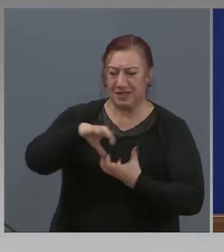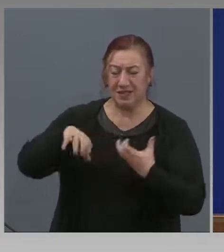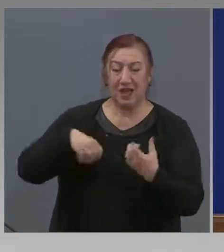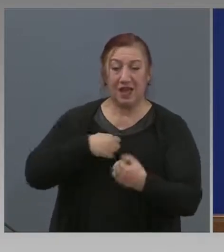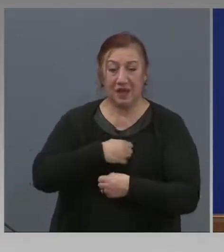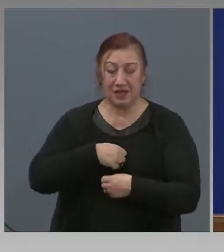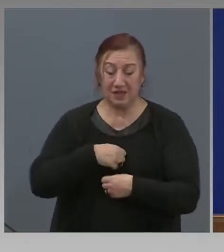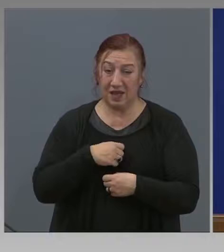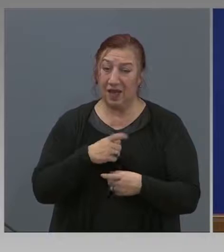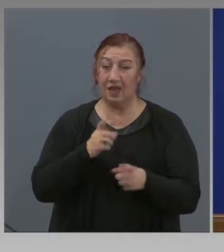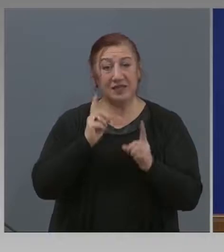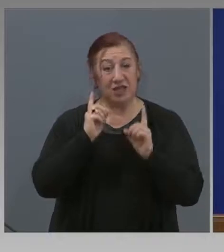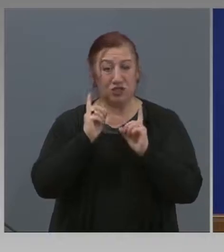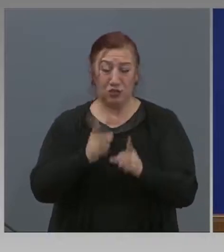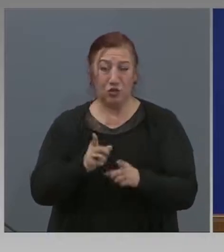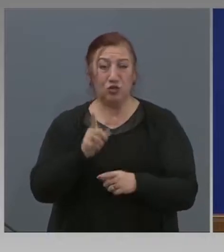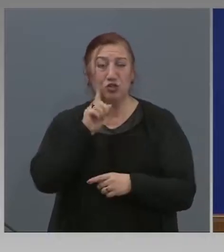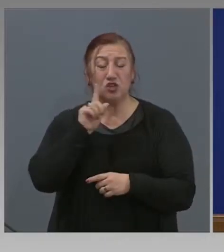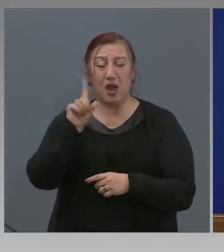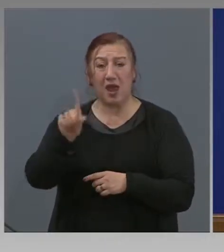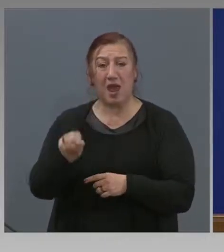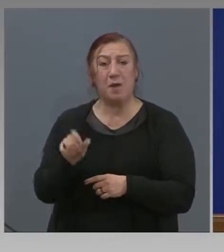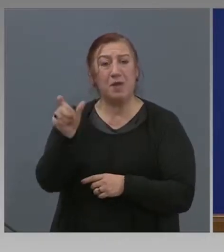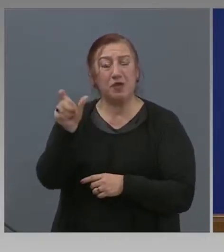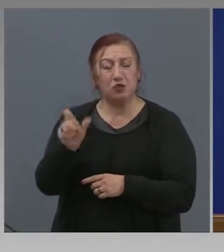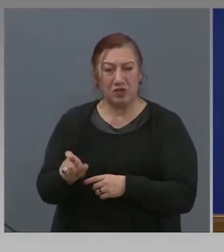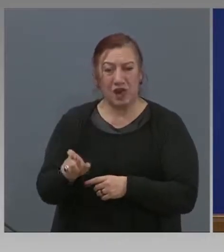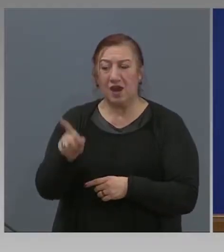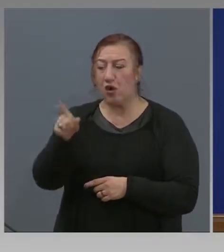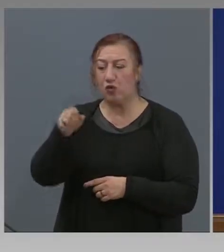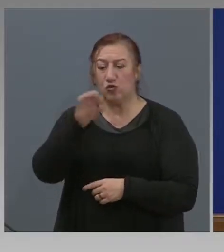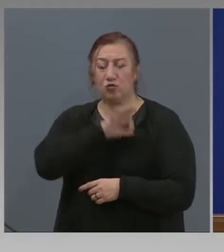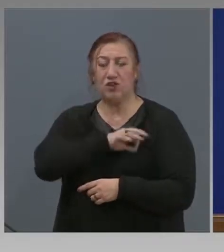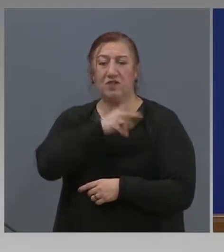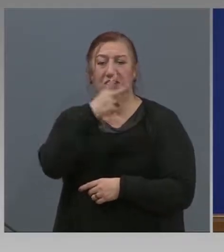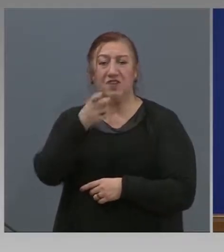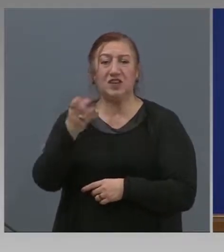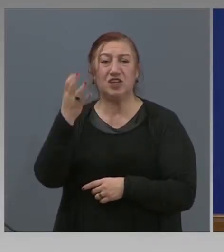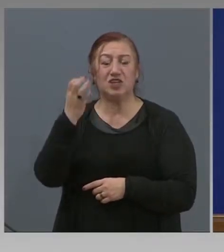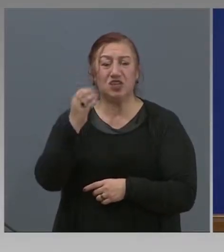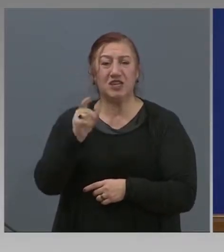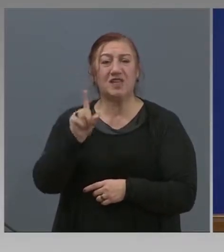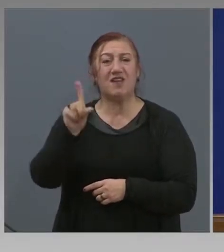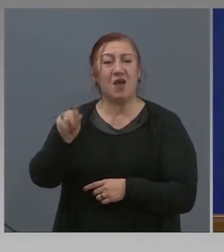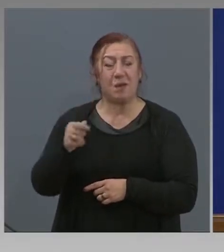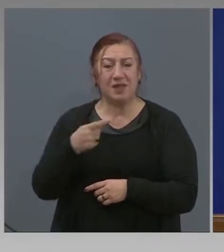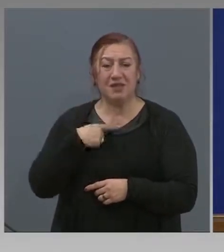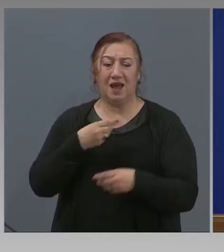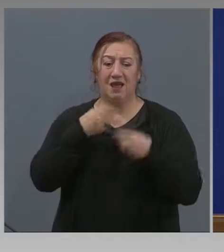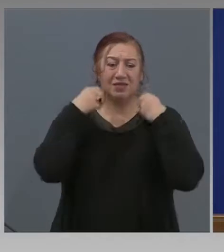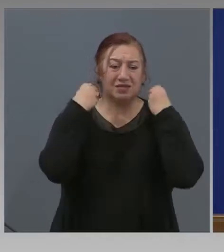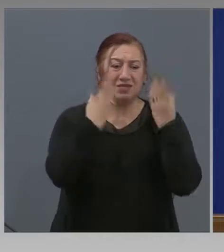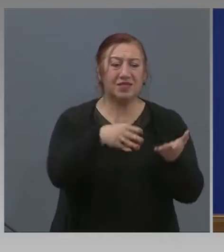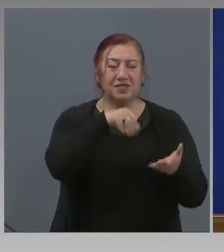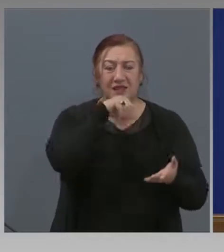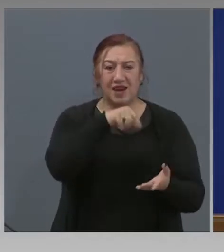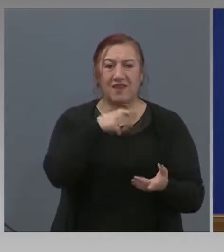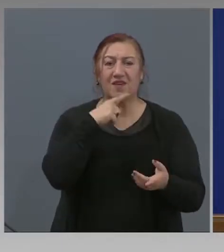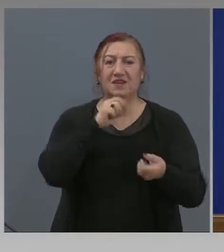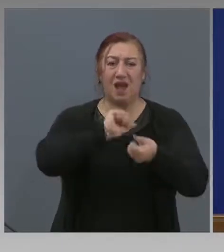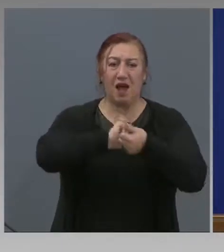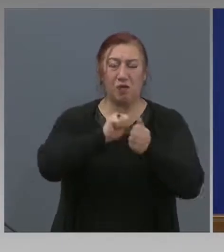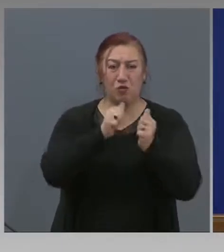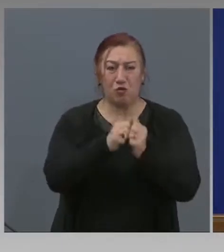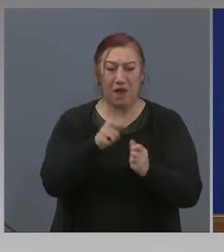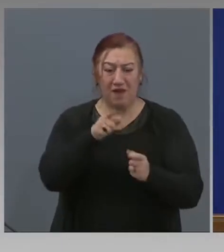може пенсионер с 240 лева пенсия да я дари за битка в